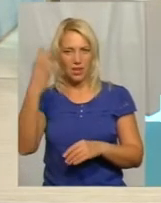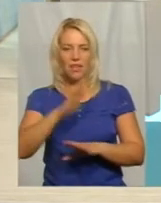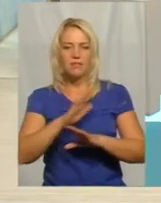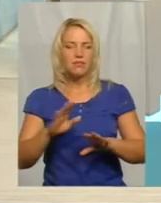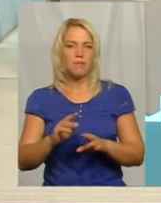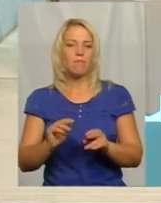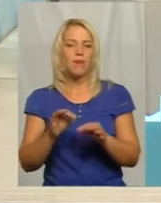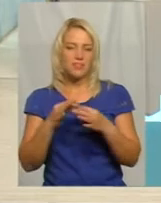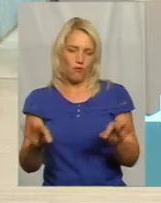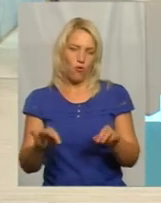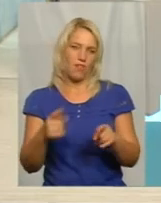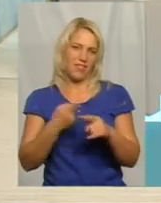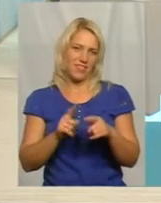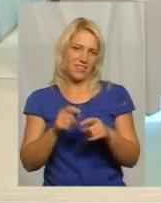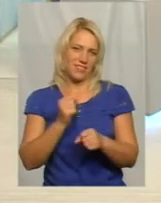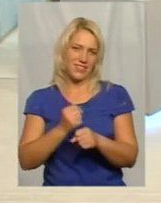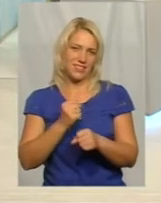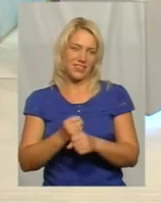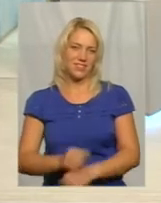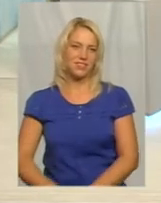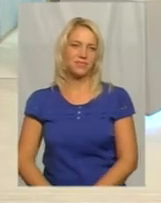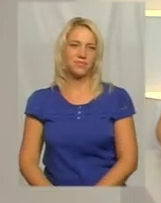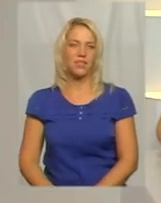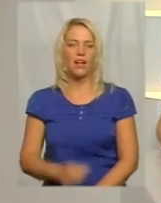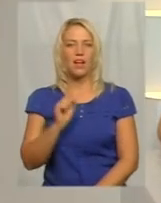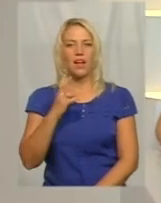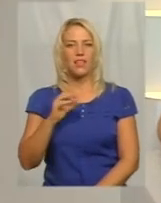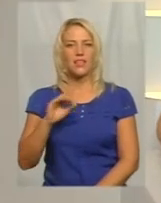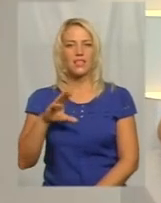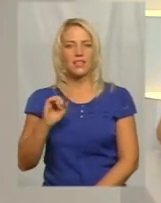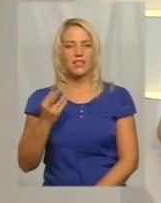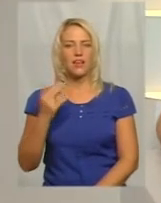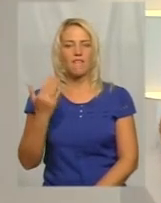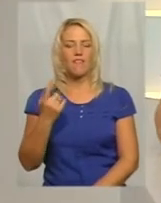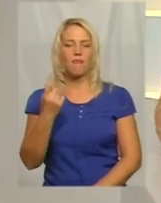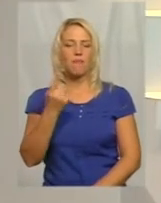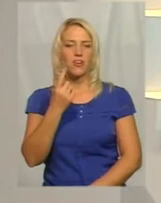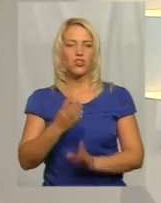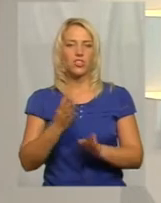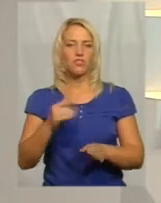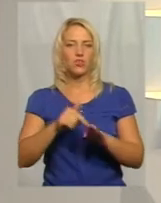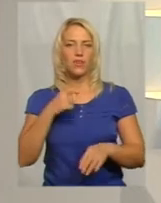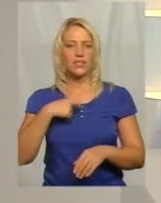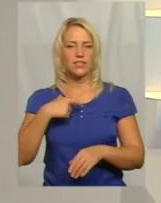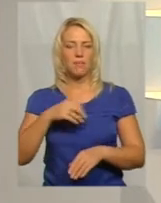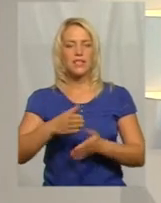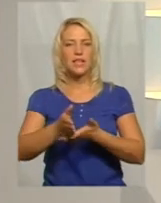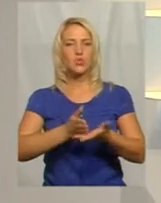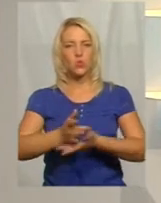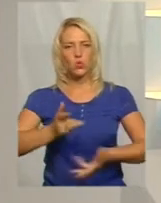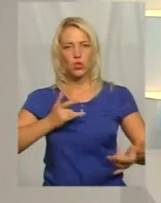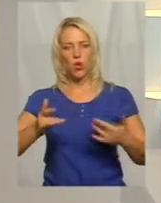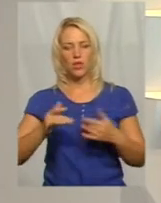зробити. Анастасія, ви себе в першу чергу відчуваєте все ж таки заслуженою артисткою чи людиною з